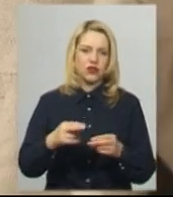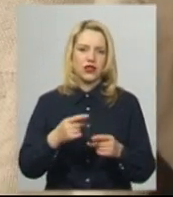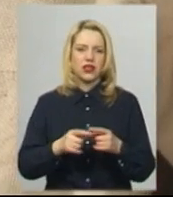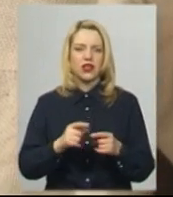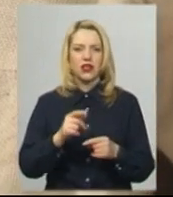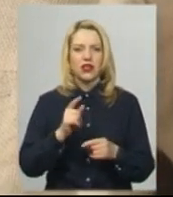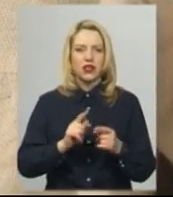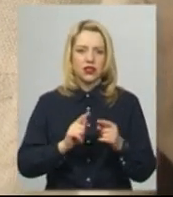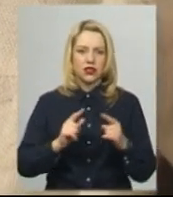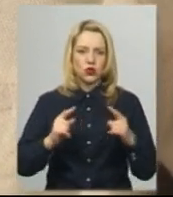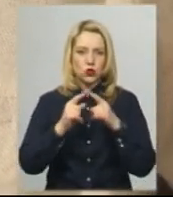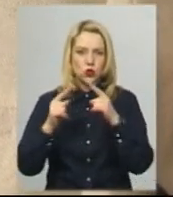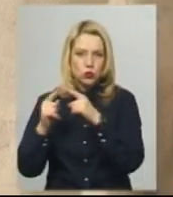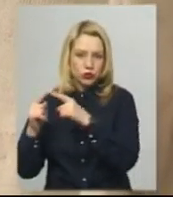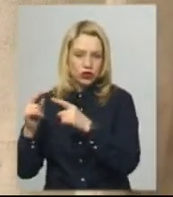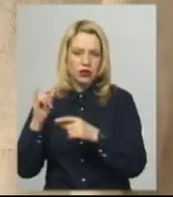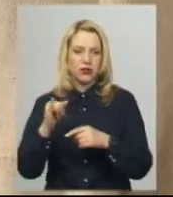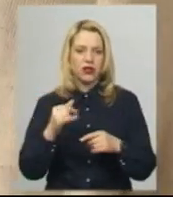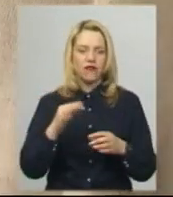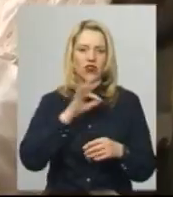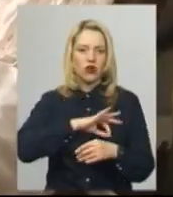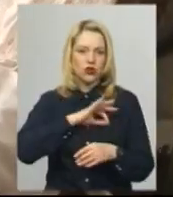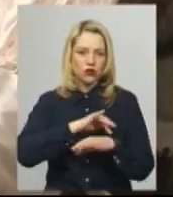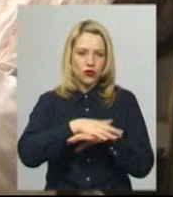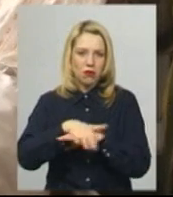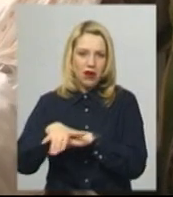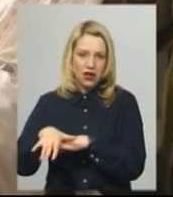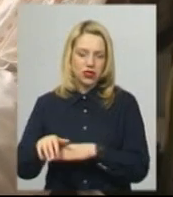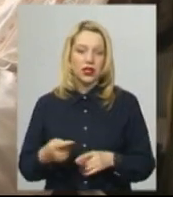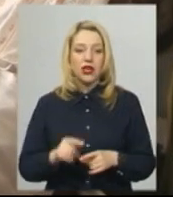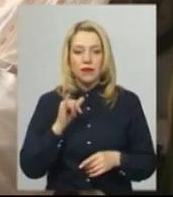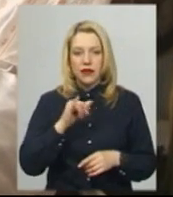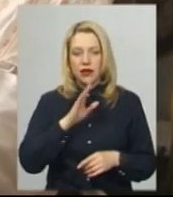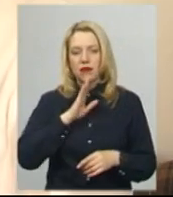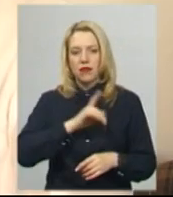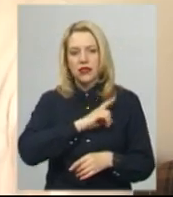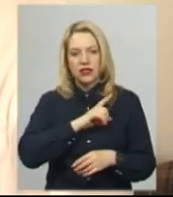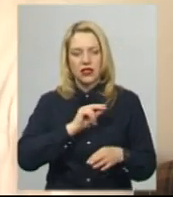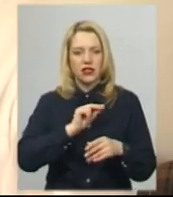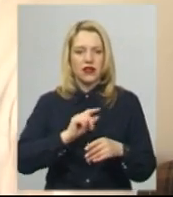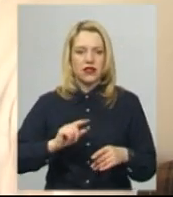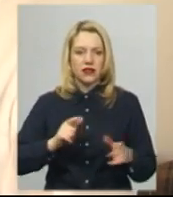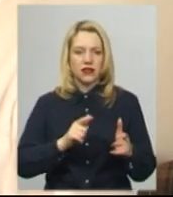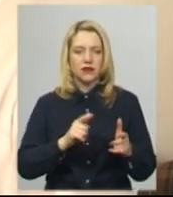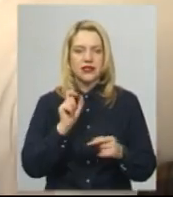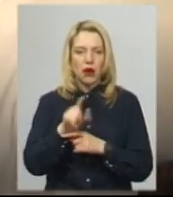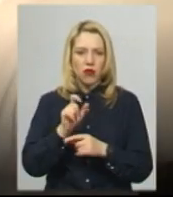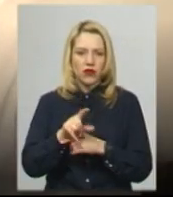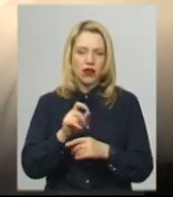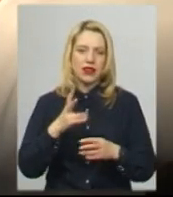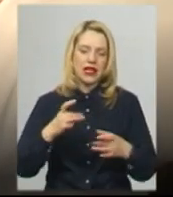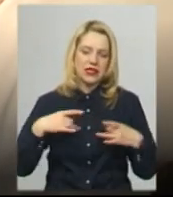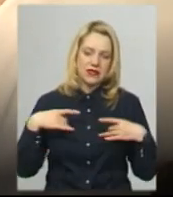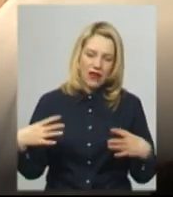зубцювання, використовують мережки так само. Майстрині замовляють сорочки і сукні. На свято, святкові,